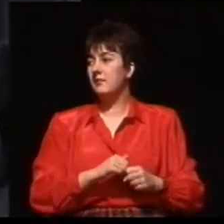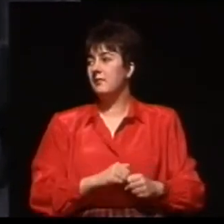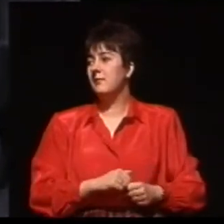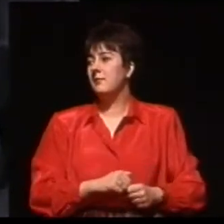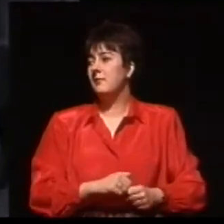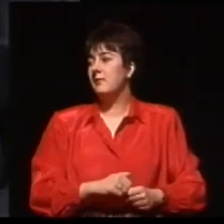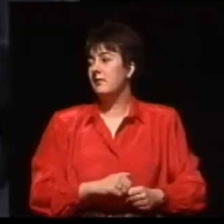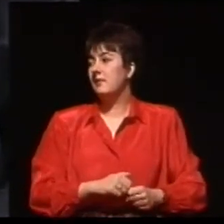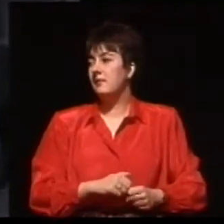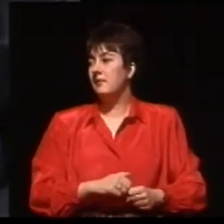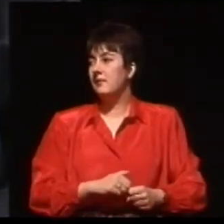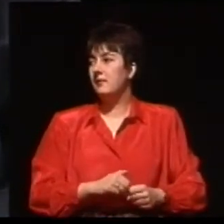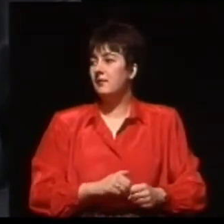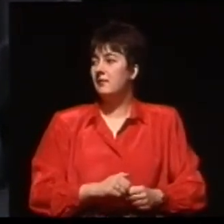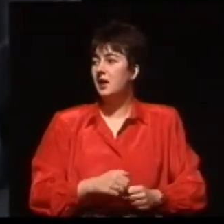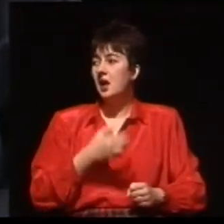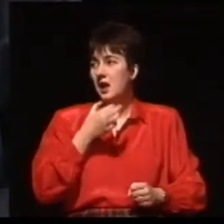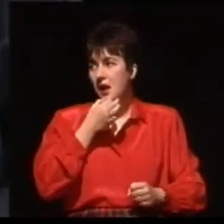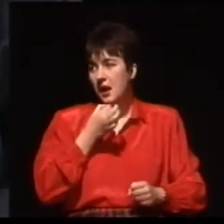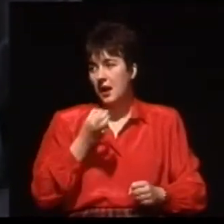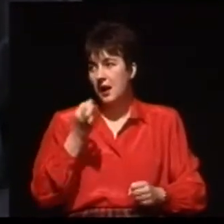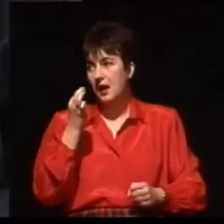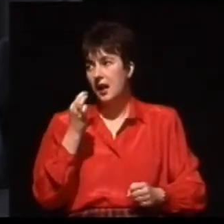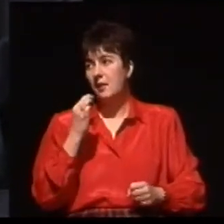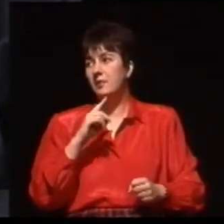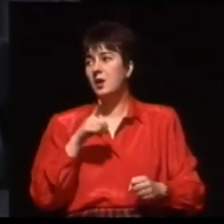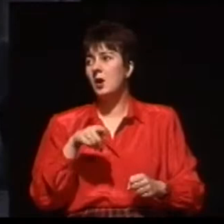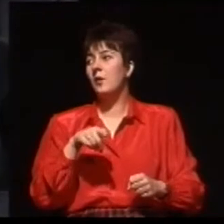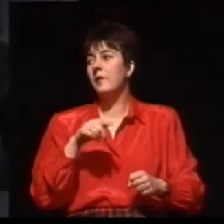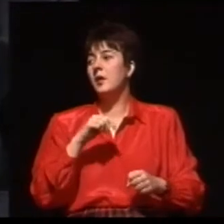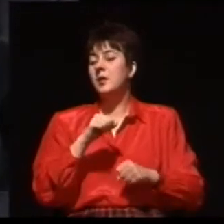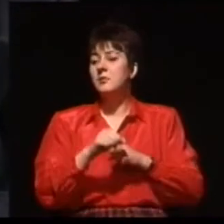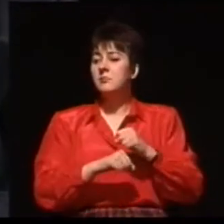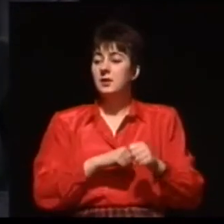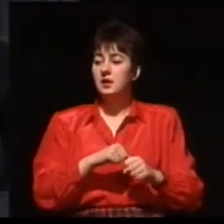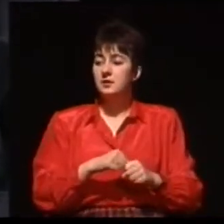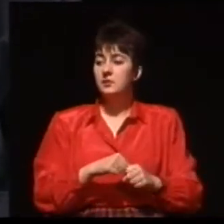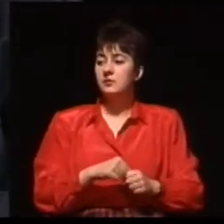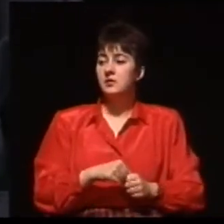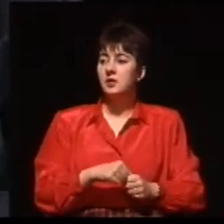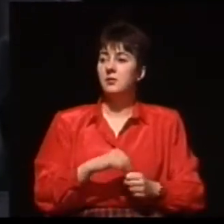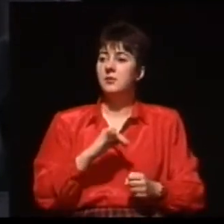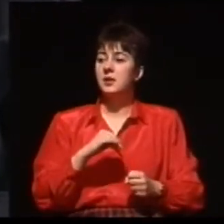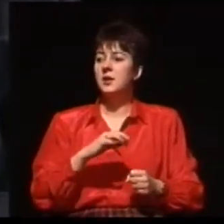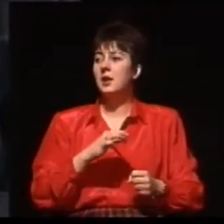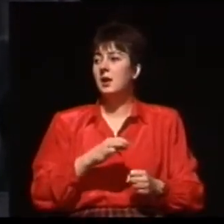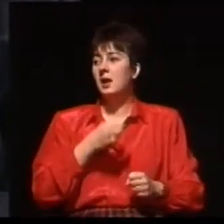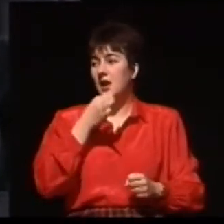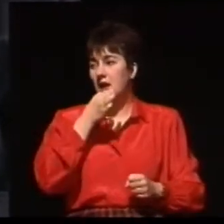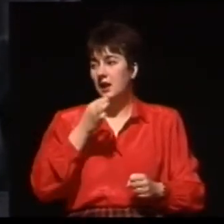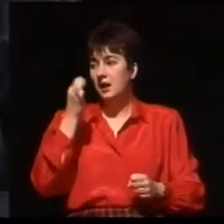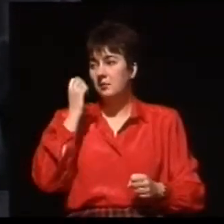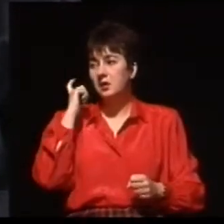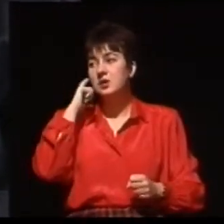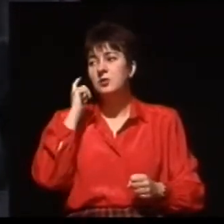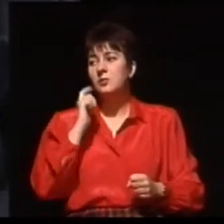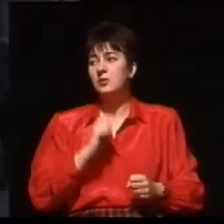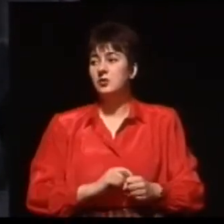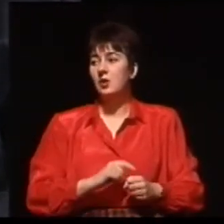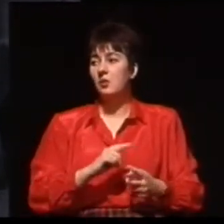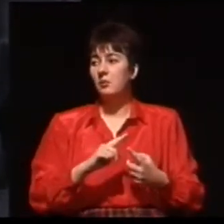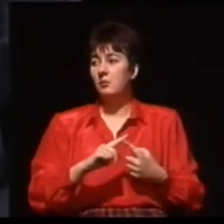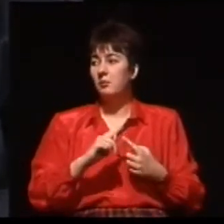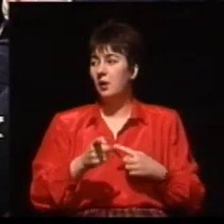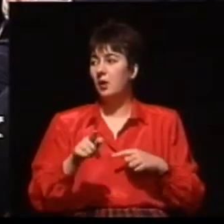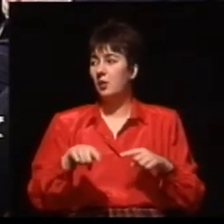będzie zaakceptowane. Dlatego też tak ostrożnie podchodzimy do tego właśnie w tych przypadkach, gdzie ktoś nigdy nie